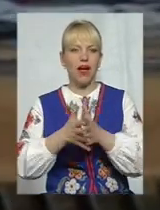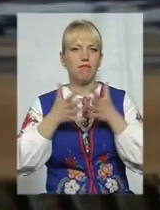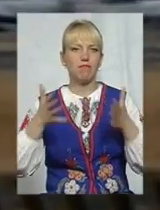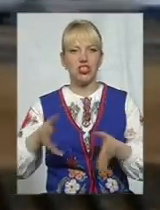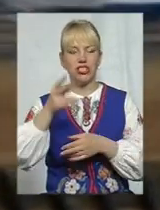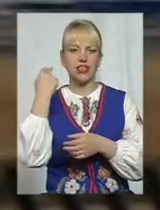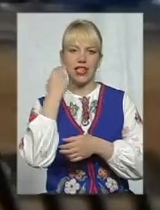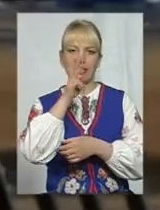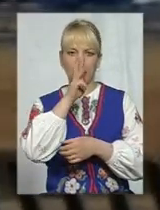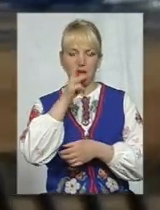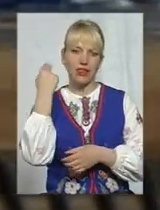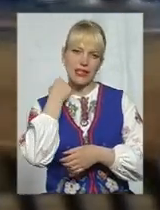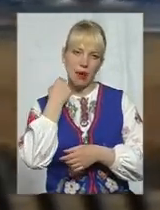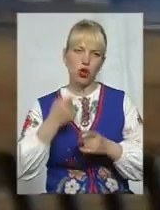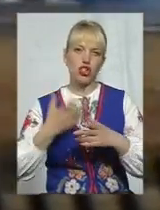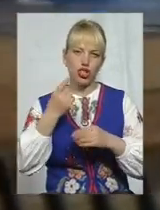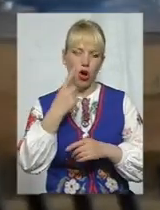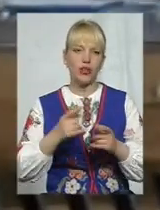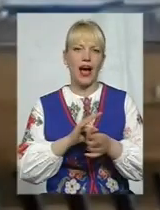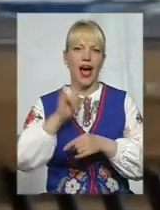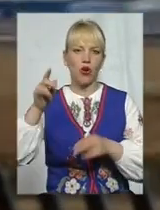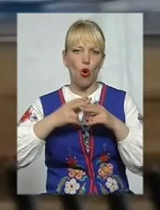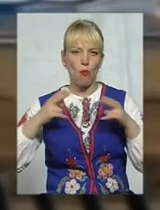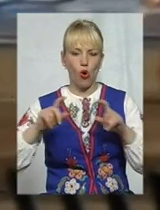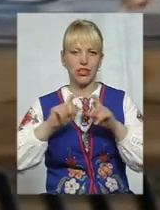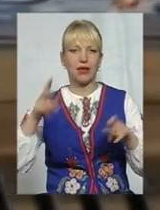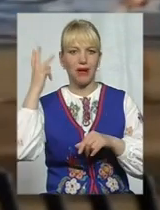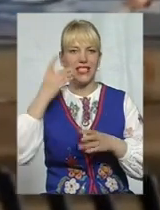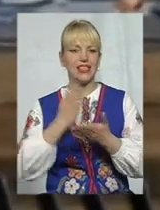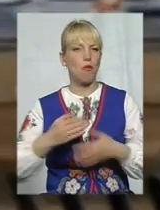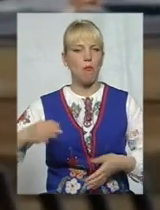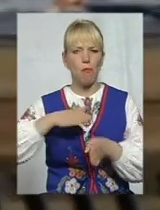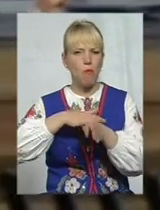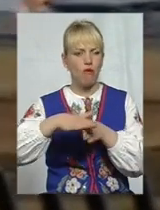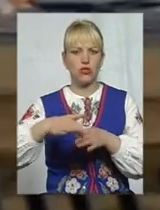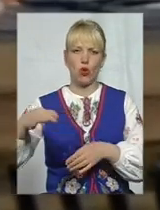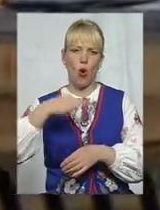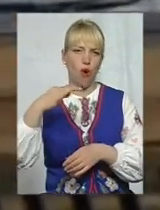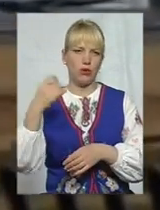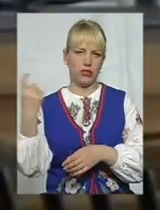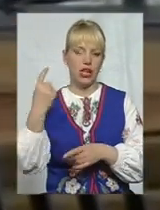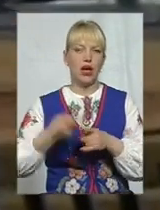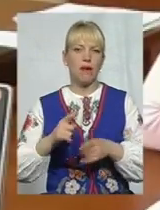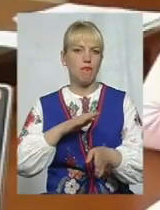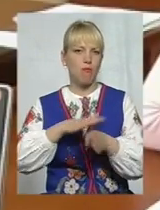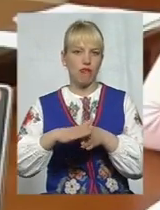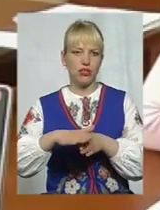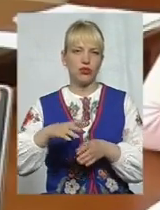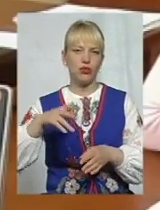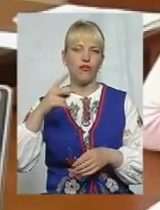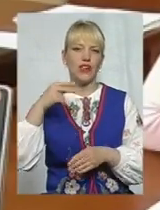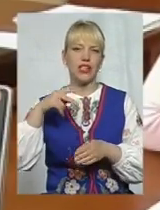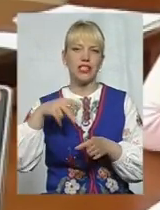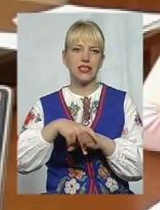заборгованість. Ще одне підприємство «Аеропорт Хмельницький», що є повністю обласною комунальною власністю, також загруз у боргах. В процесі